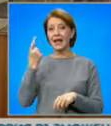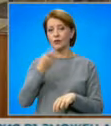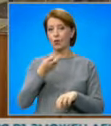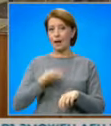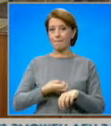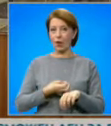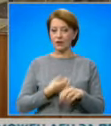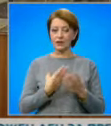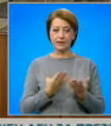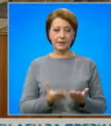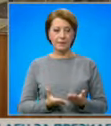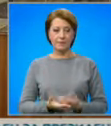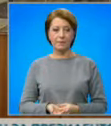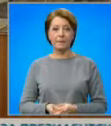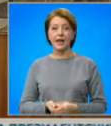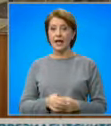момент